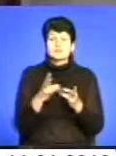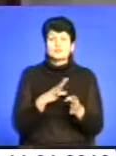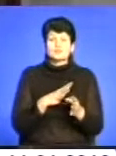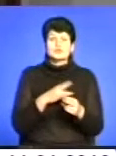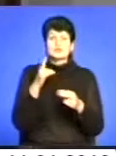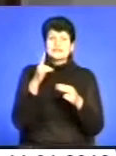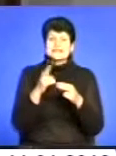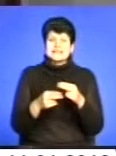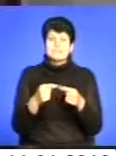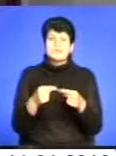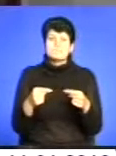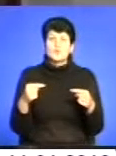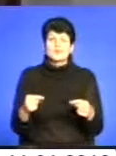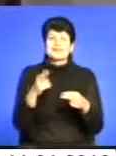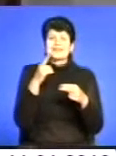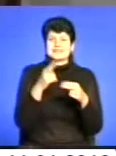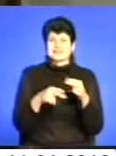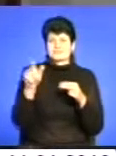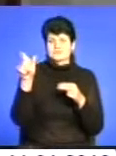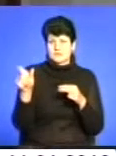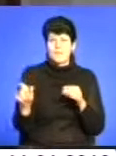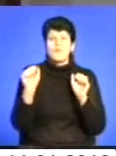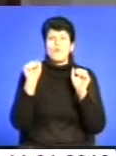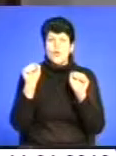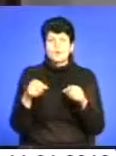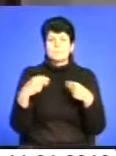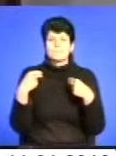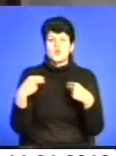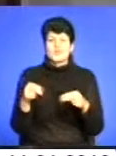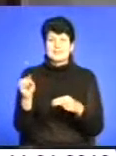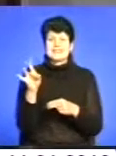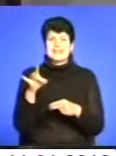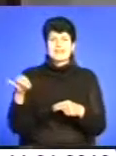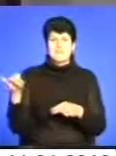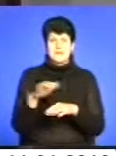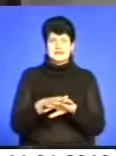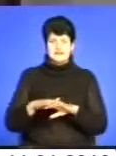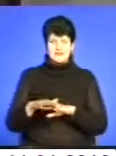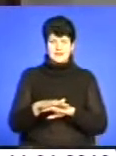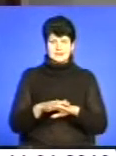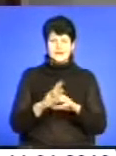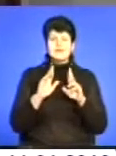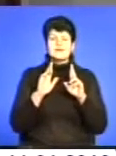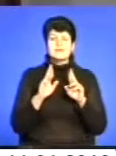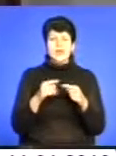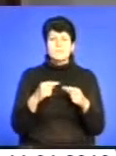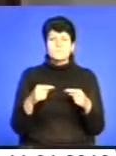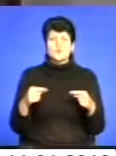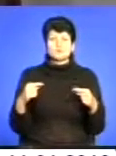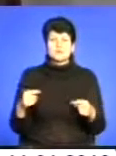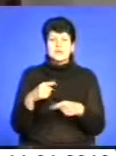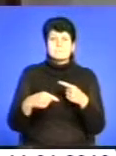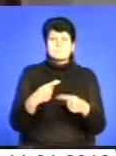кінцеву продукцію для кінцевого споживача ми змогли продавати на європейських ринках. Як продукцію переробки